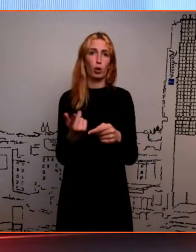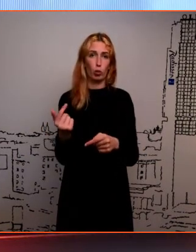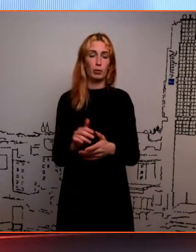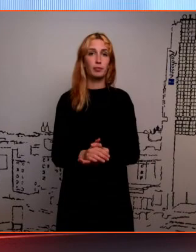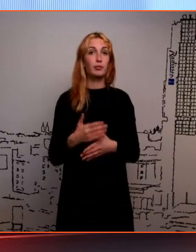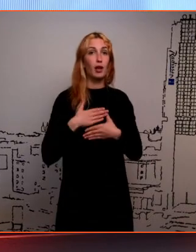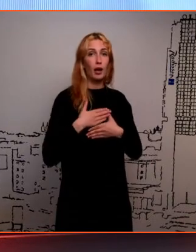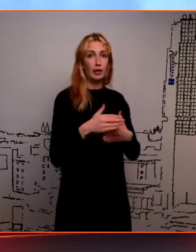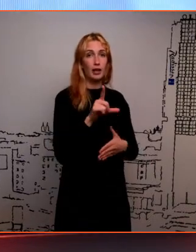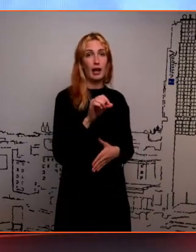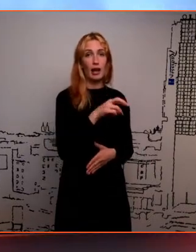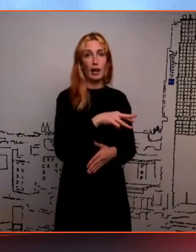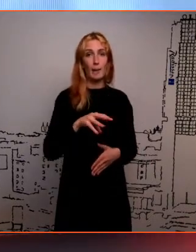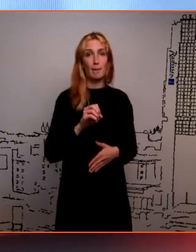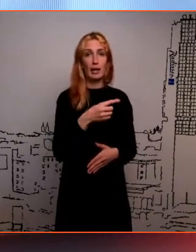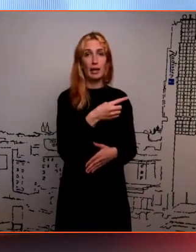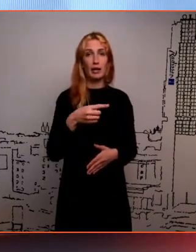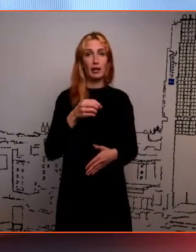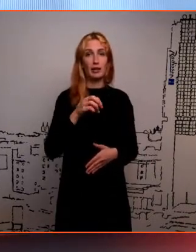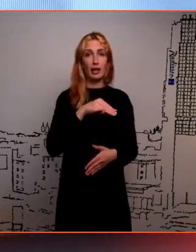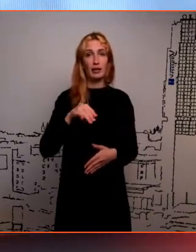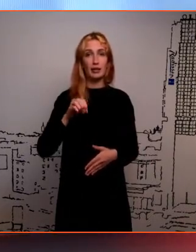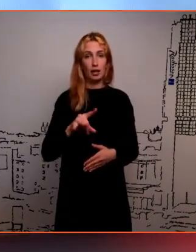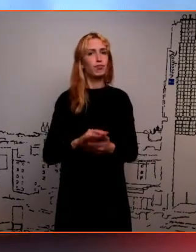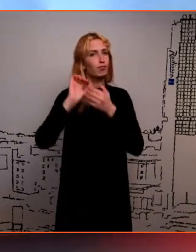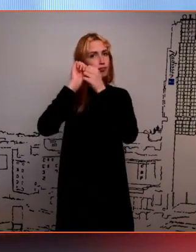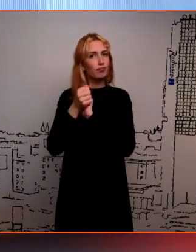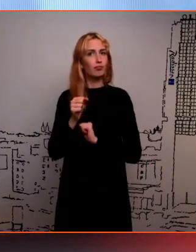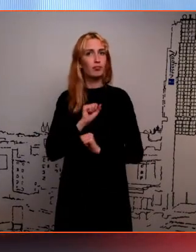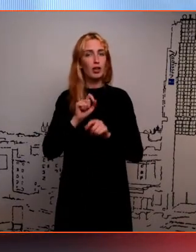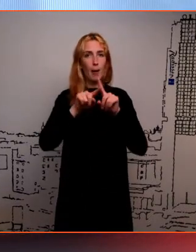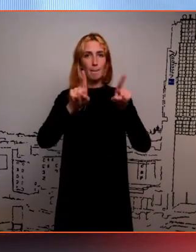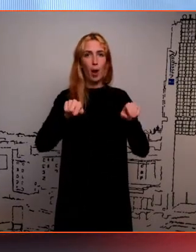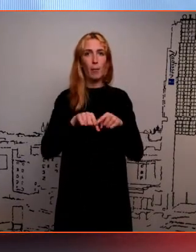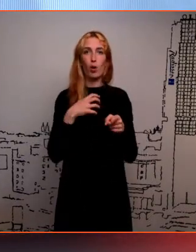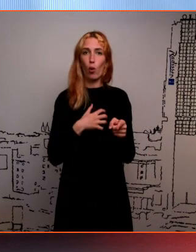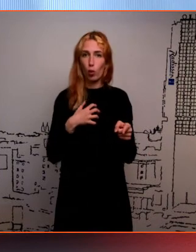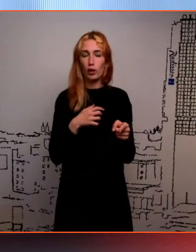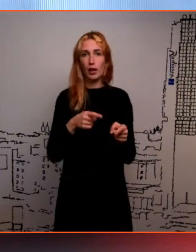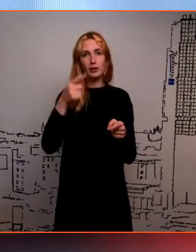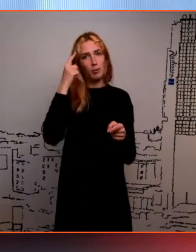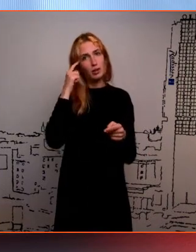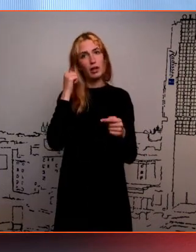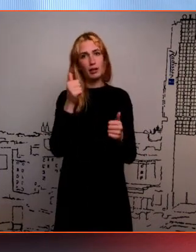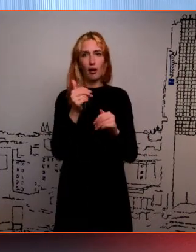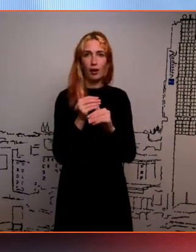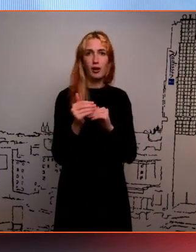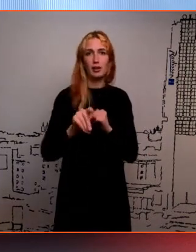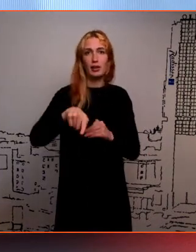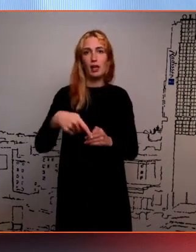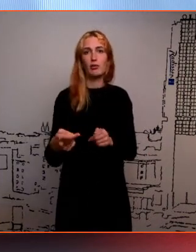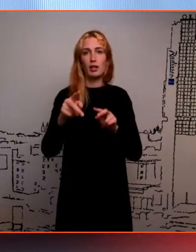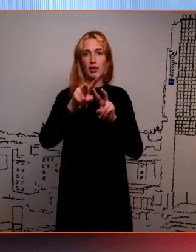aitäh sulle Leeme, Keter, nii siis kõrvatahatusub panna, et paper loeb ja selle mõttega on hea edas minna järgmises